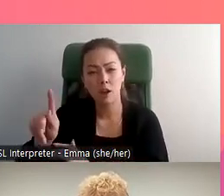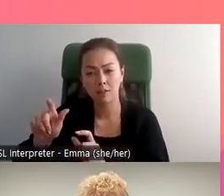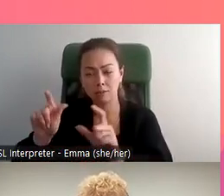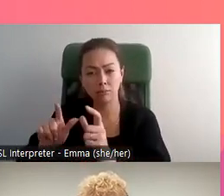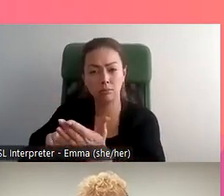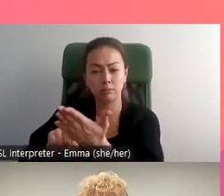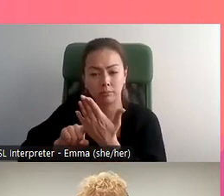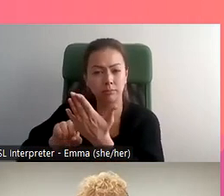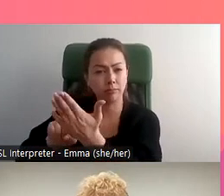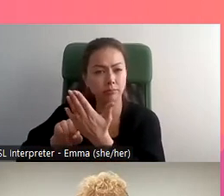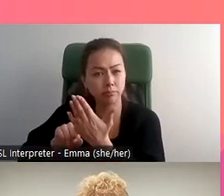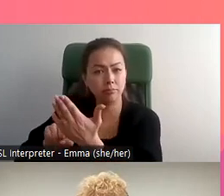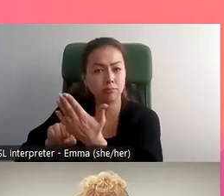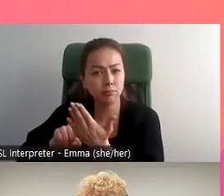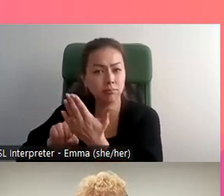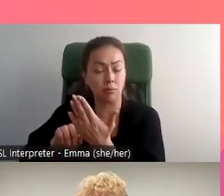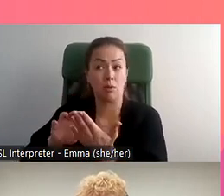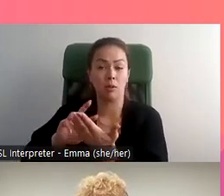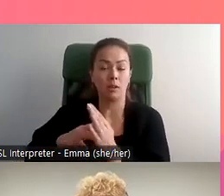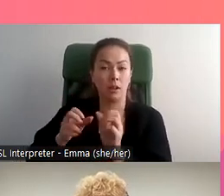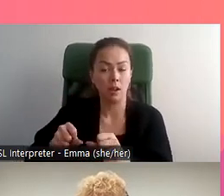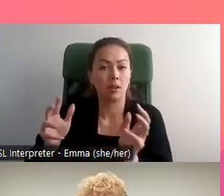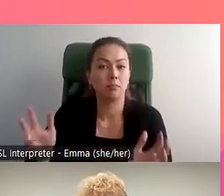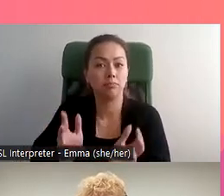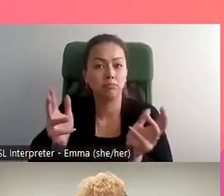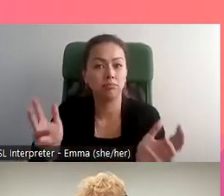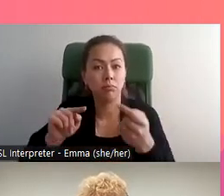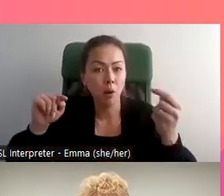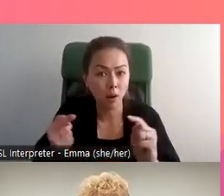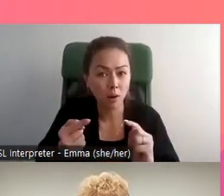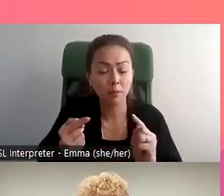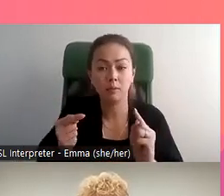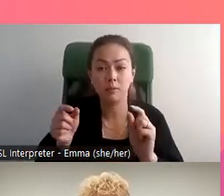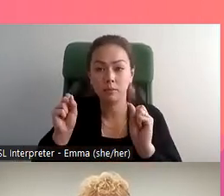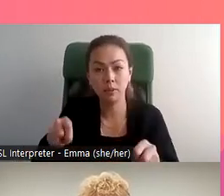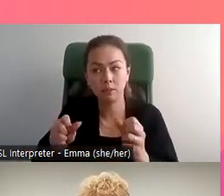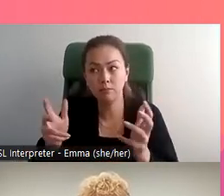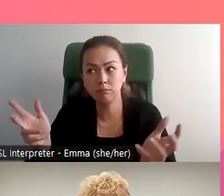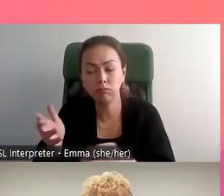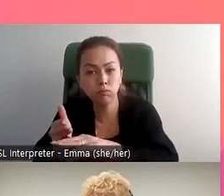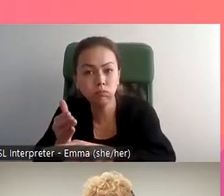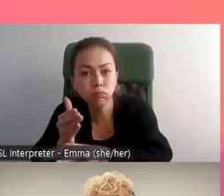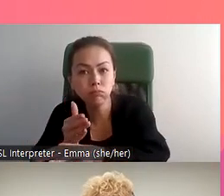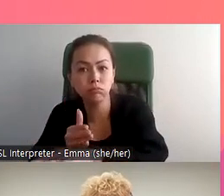algorithmes de l'IA peuvent perpétuer ces